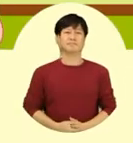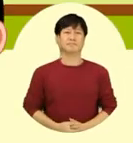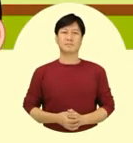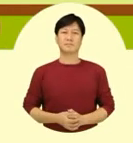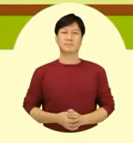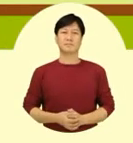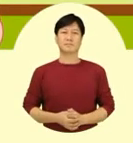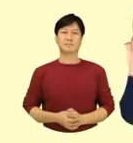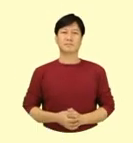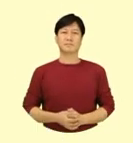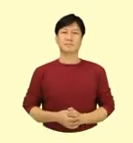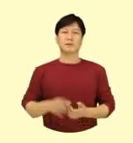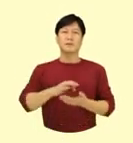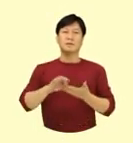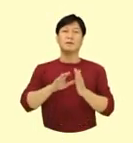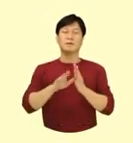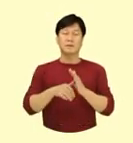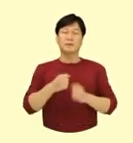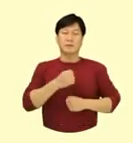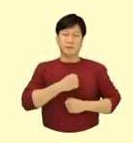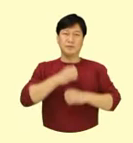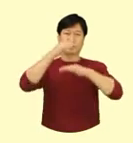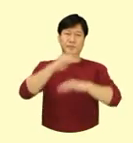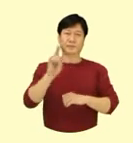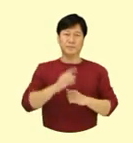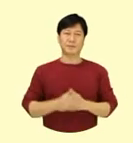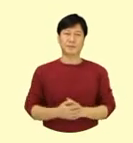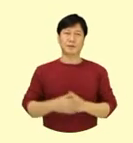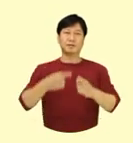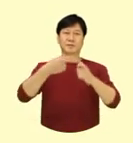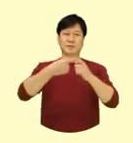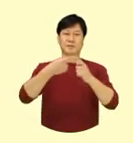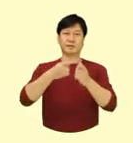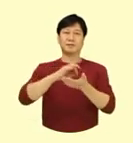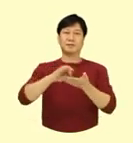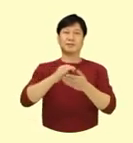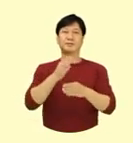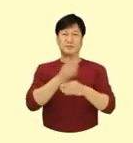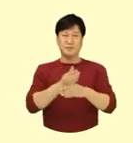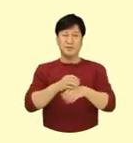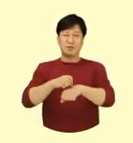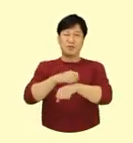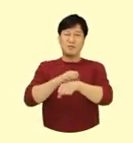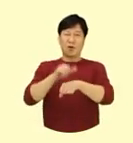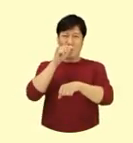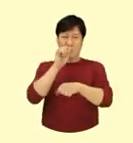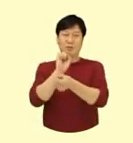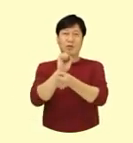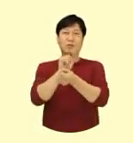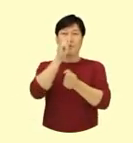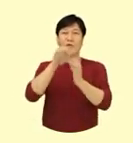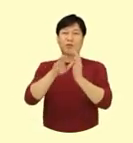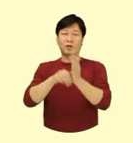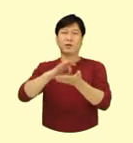사용 시 주의사항 사용 중 알레르기 반응이나 감염이 있는 경우에는 사용을 멈추고 의사의